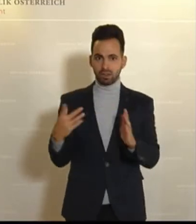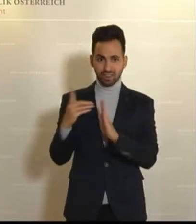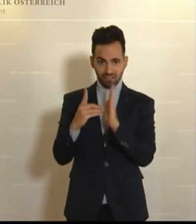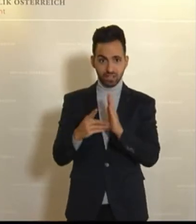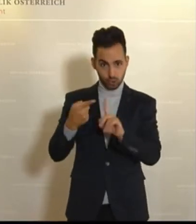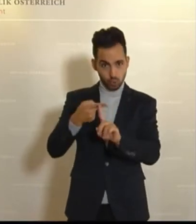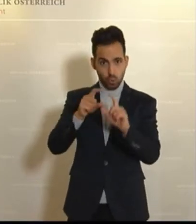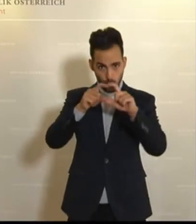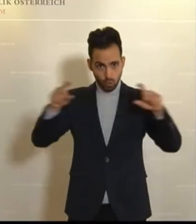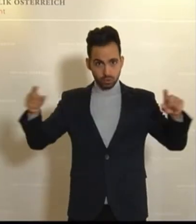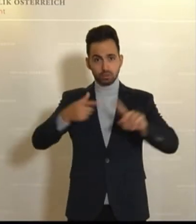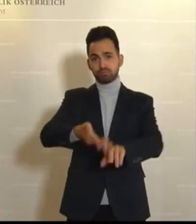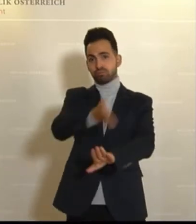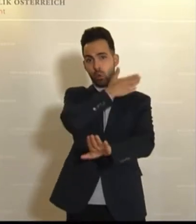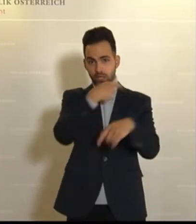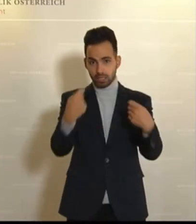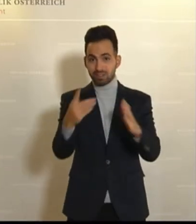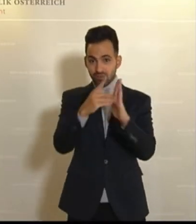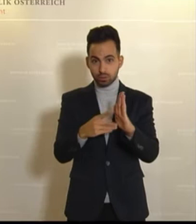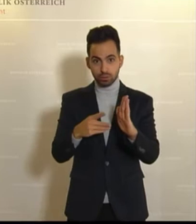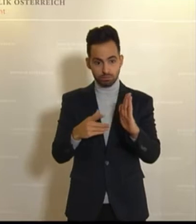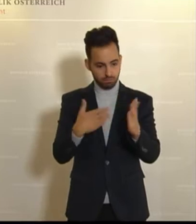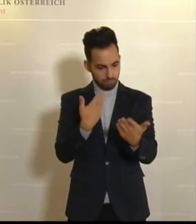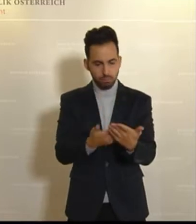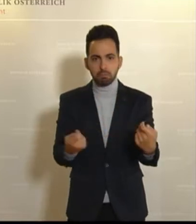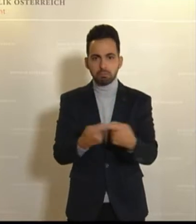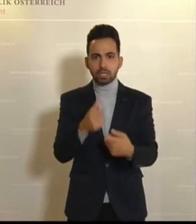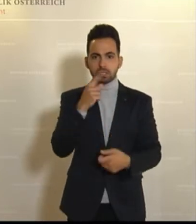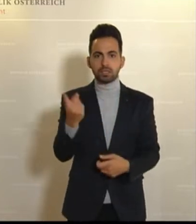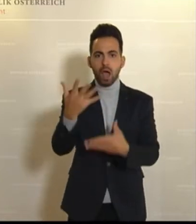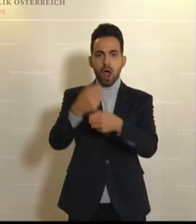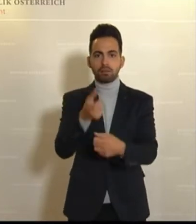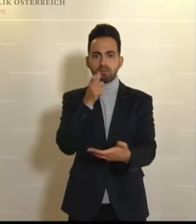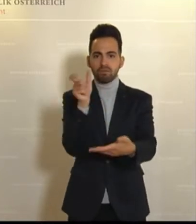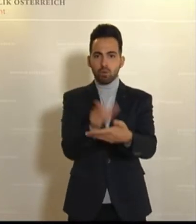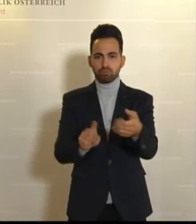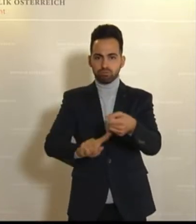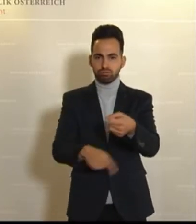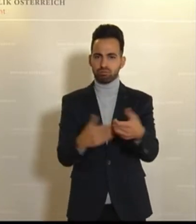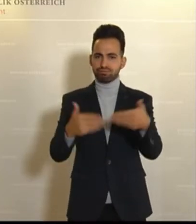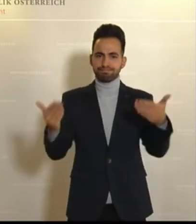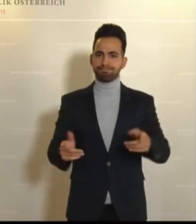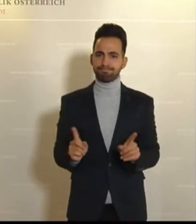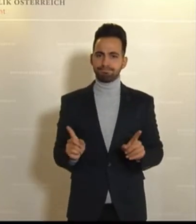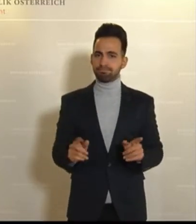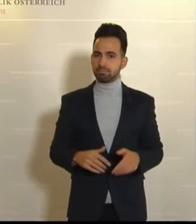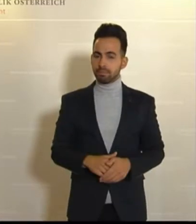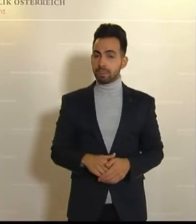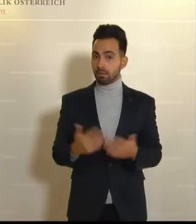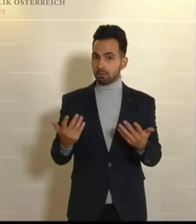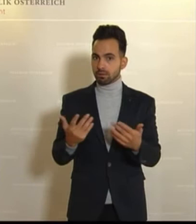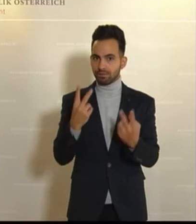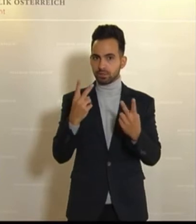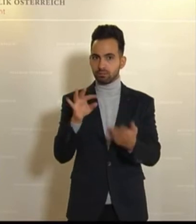die es schon sehr lange gibt, wie gesagt, ist es kein sehr nachhaltiges Budget. Und da kann man, und das ist natürlich auch ein wesentlicher Punkt,